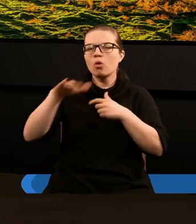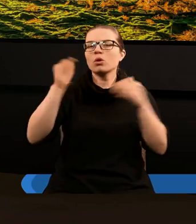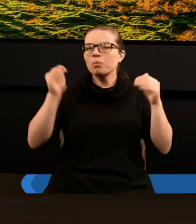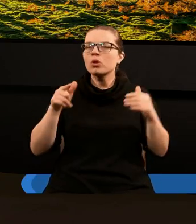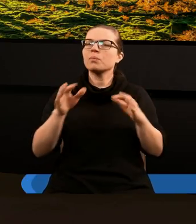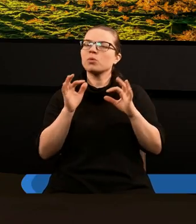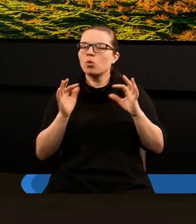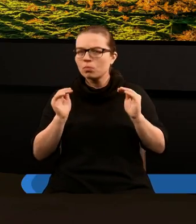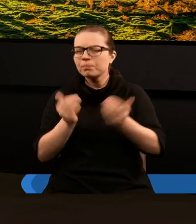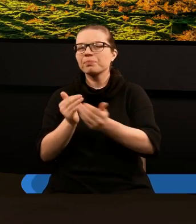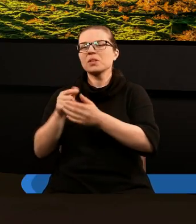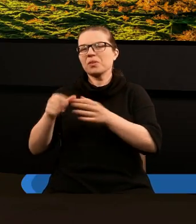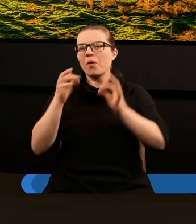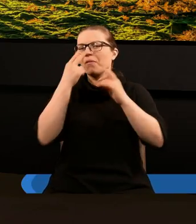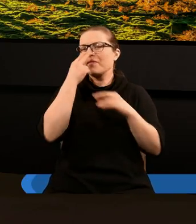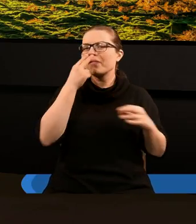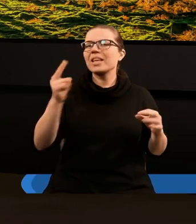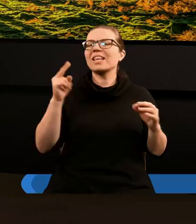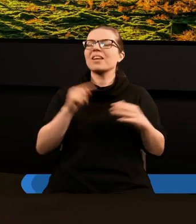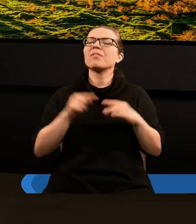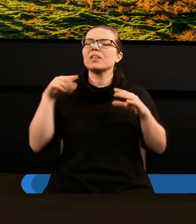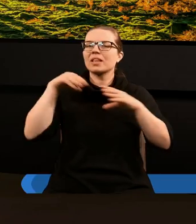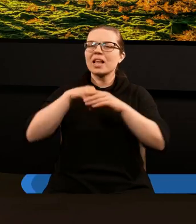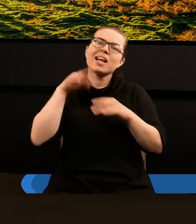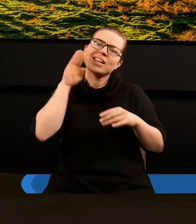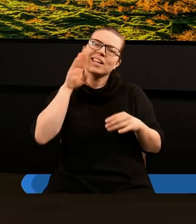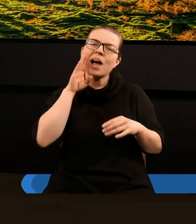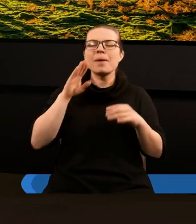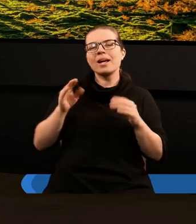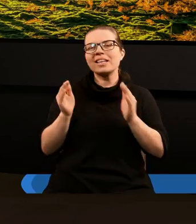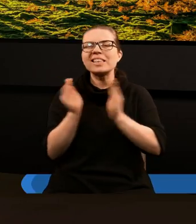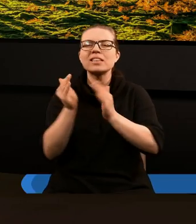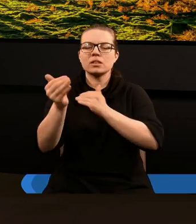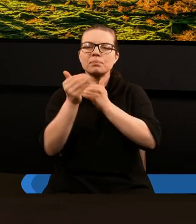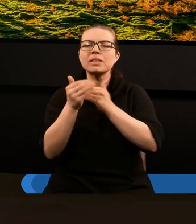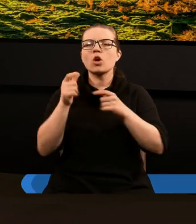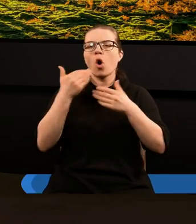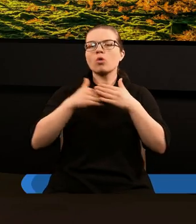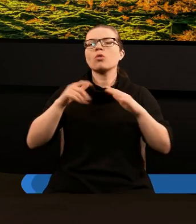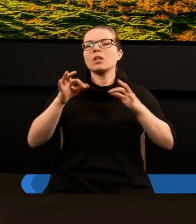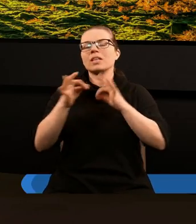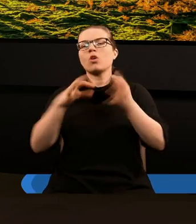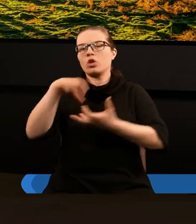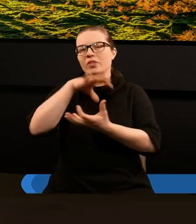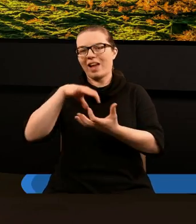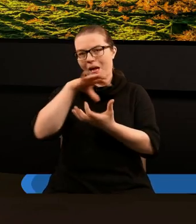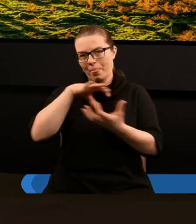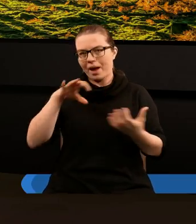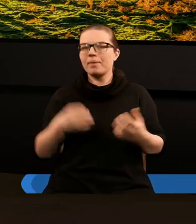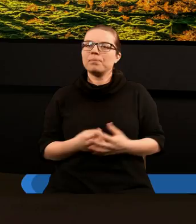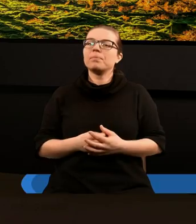możemy umiejscowić tę wizję właśnie przy tej samej końcówce historii świata.